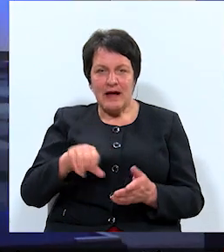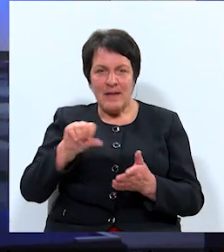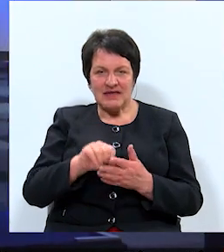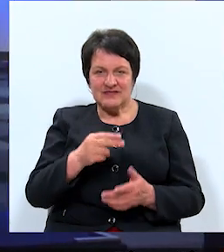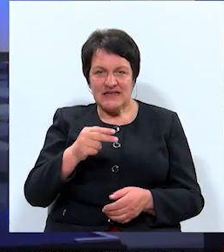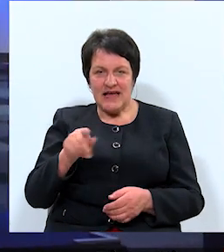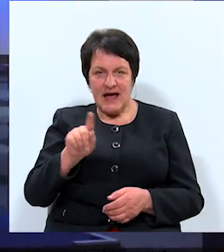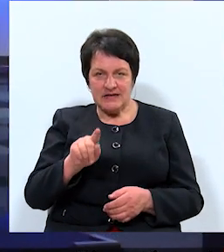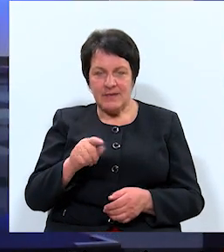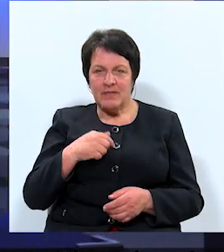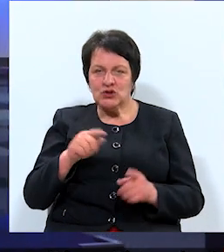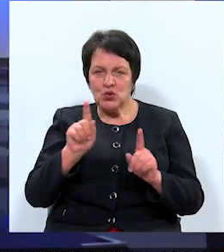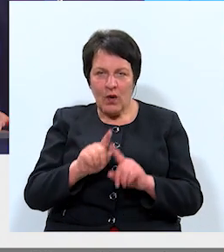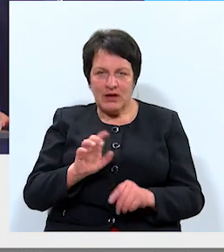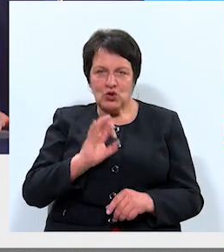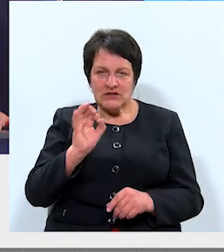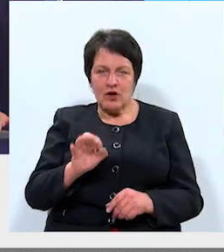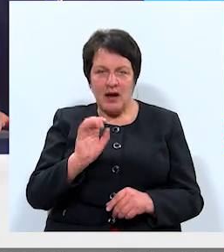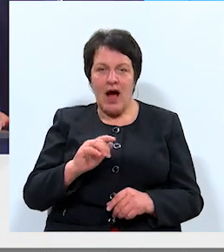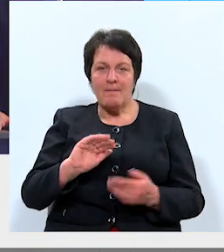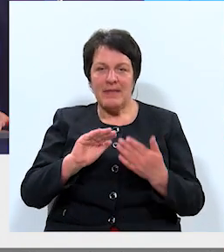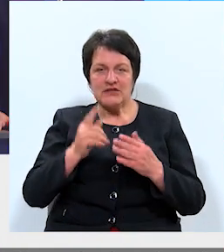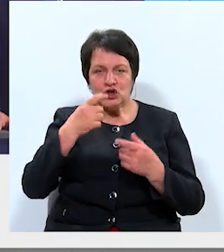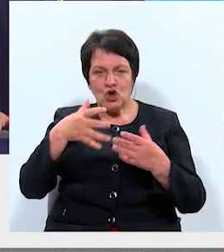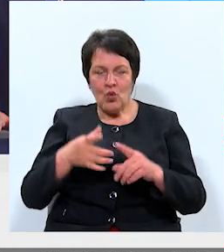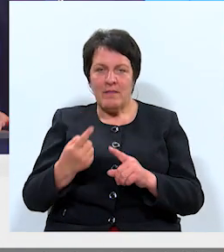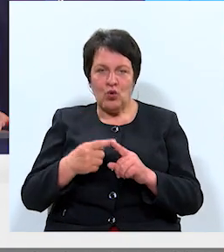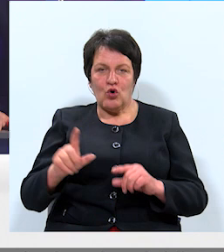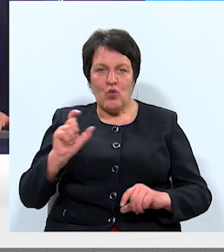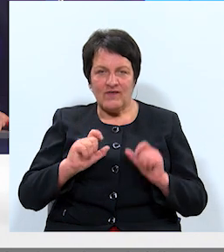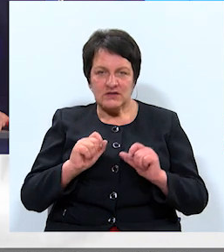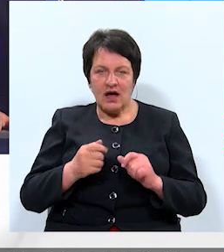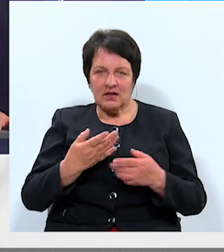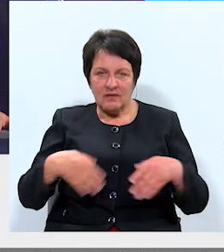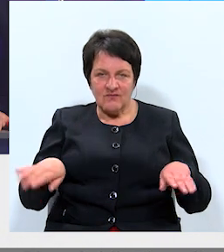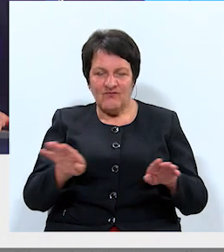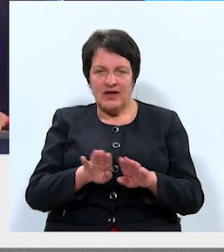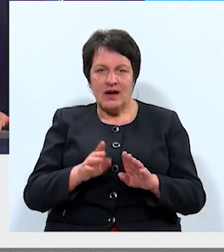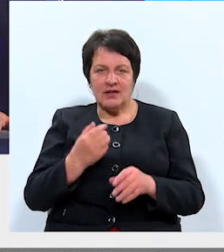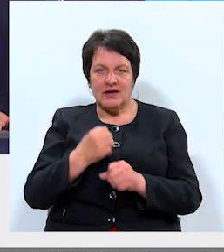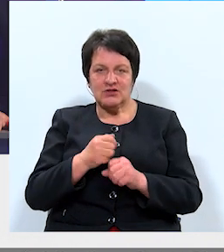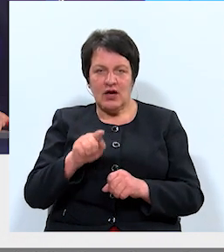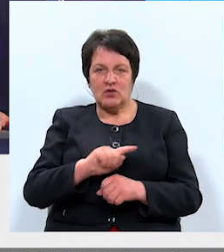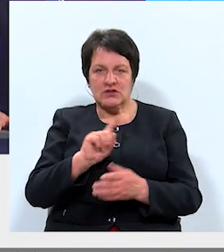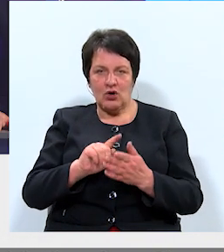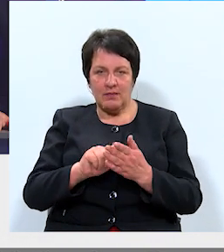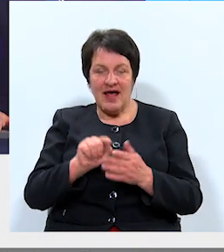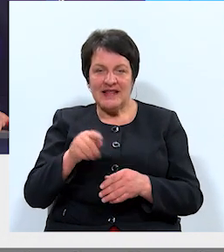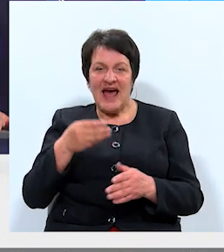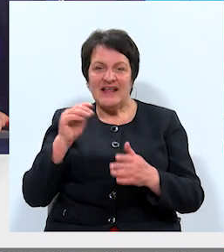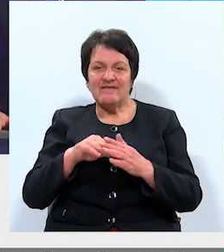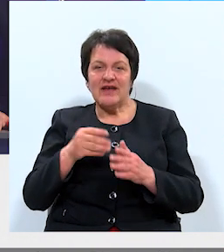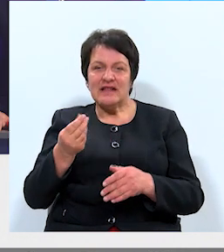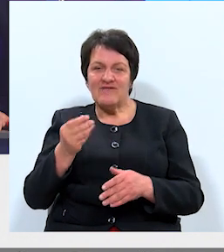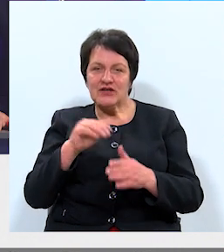sakām to pašu pilsētas domē un universitātei jāstrādā soli soli visos šajos jautājumos. Tie investori, kas nāk uz domi,